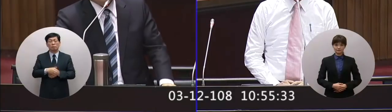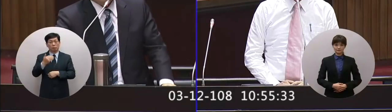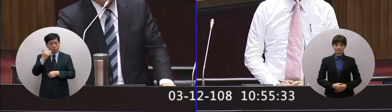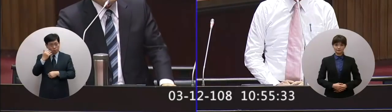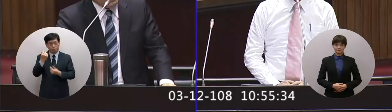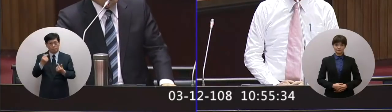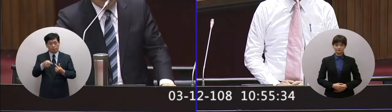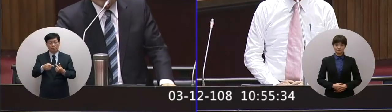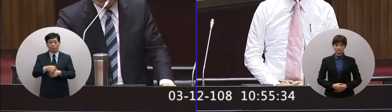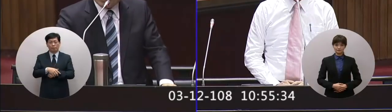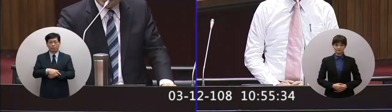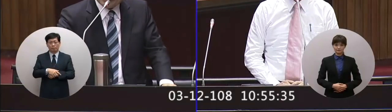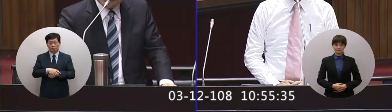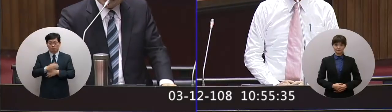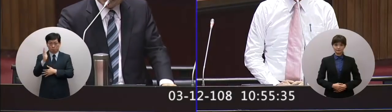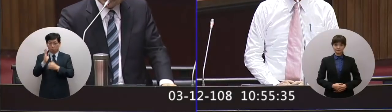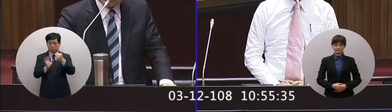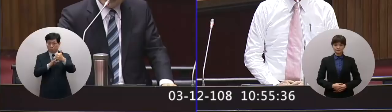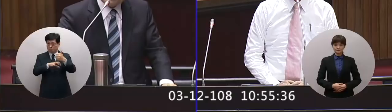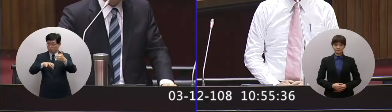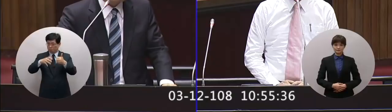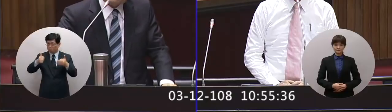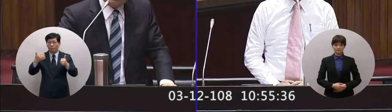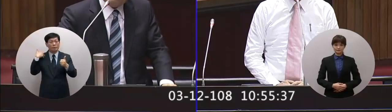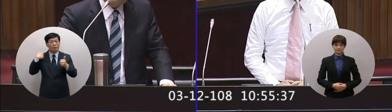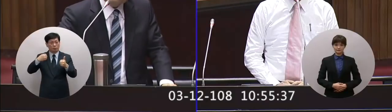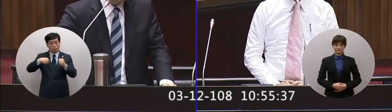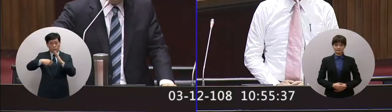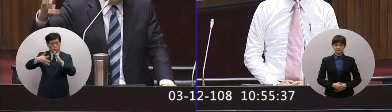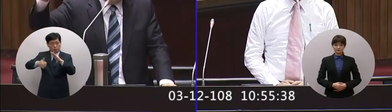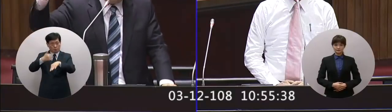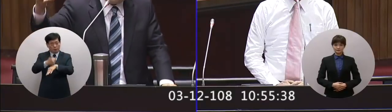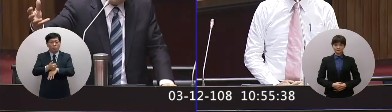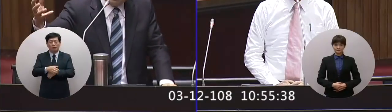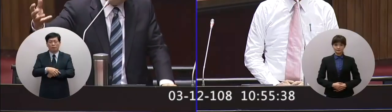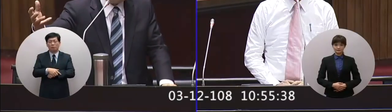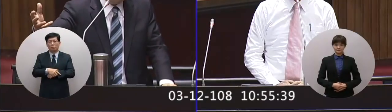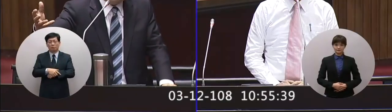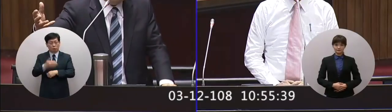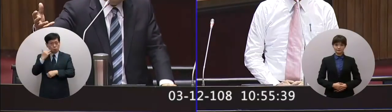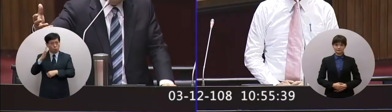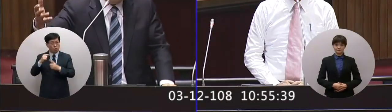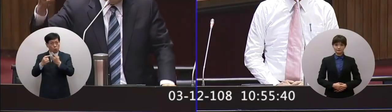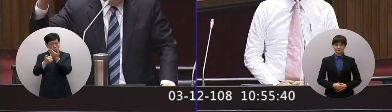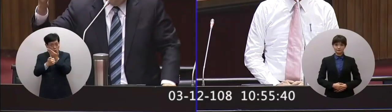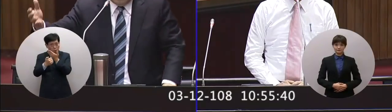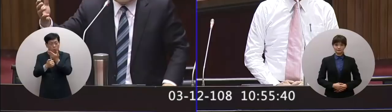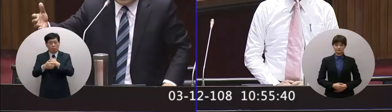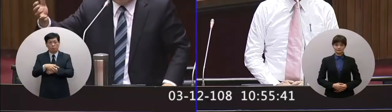關相關部會過去我當院長的時候對於使用毒品